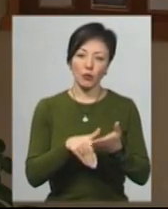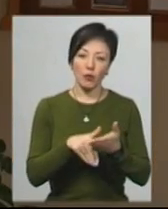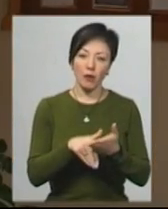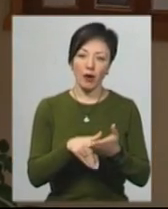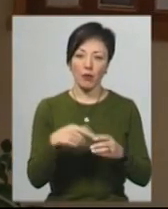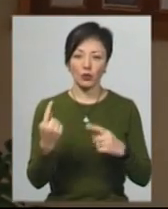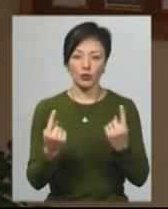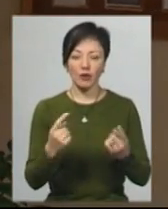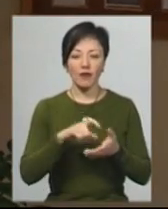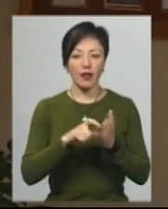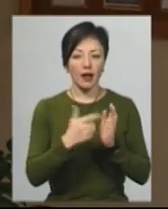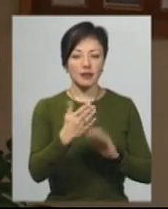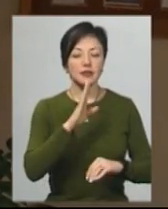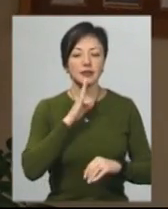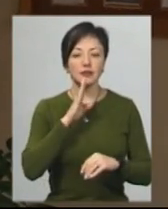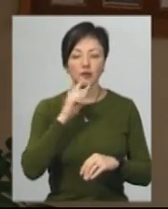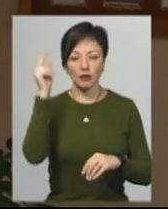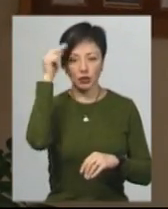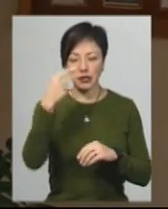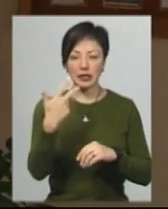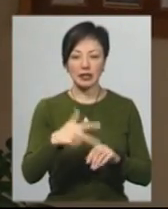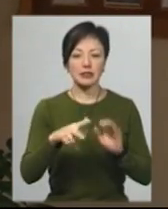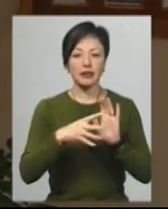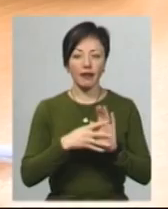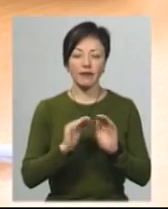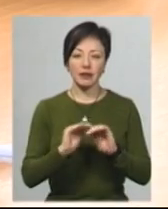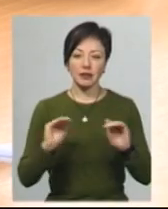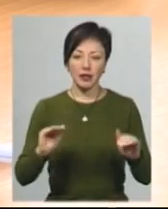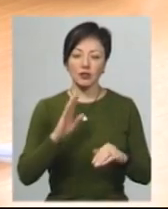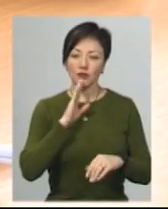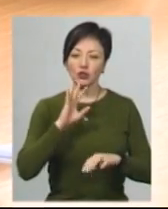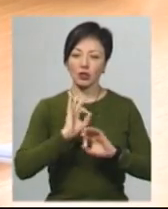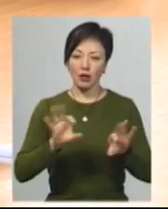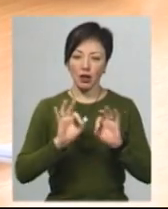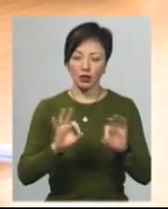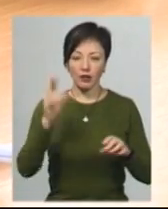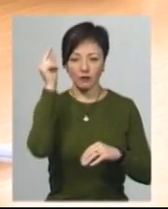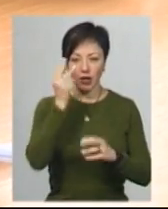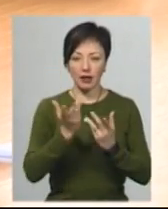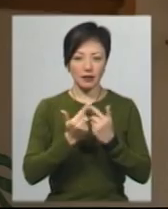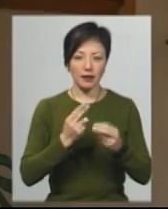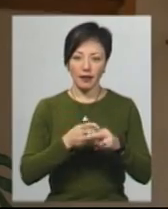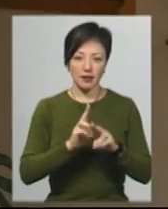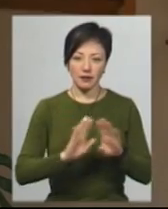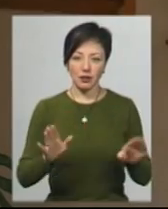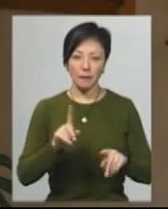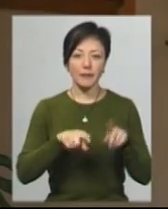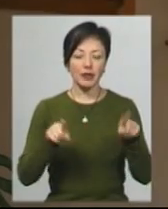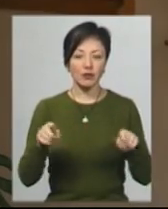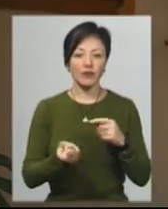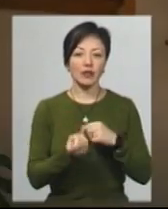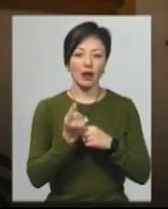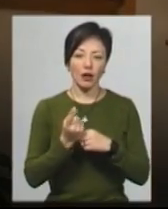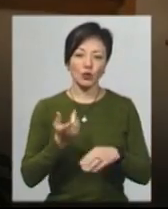одному. У класі Катерини Лемешової навчається 39 учнів. Дівчина каже, навчанню така кількість не заважає. Періодично